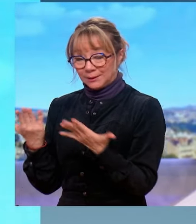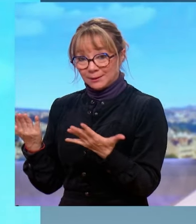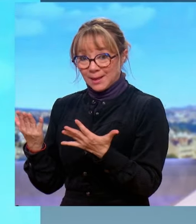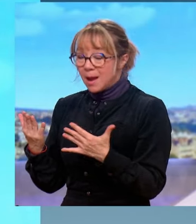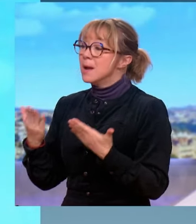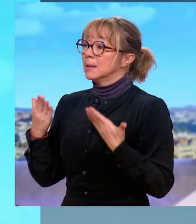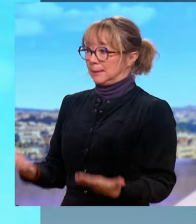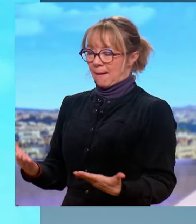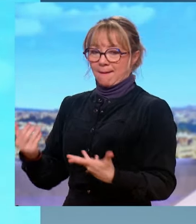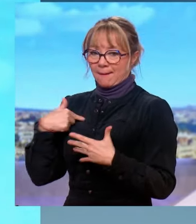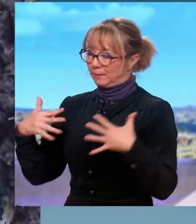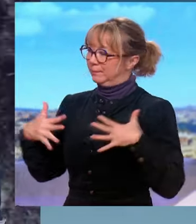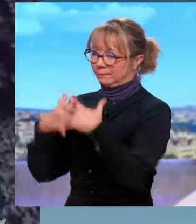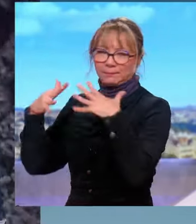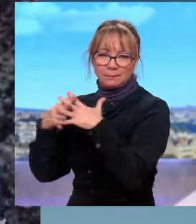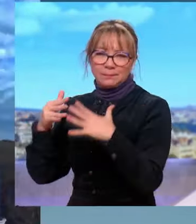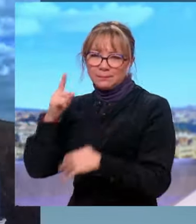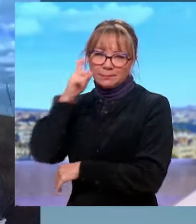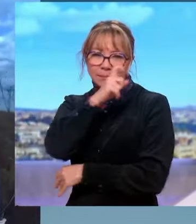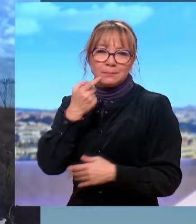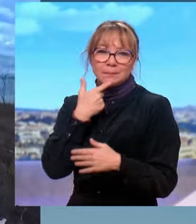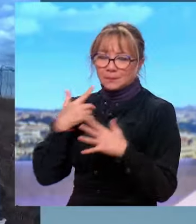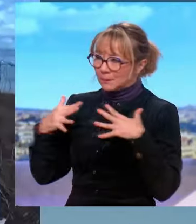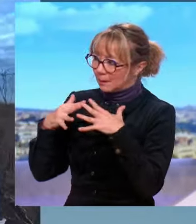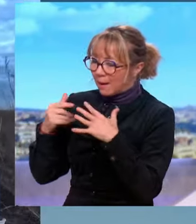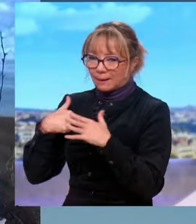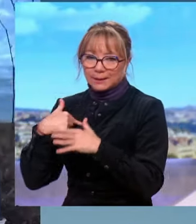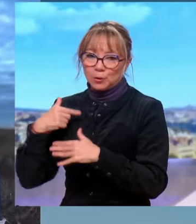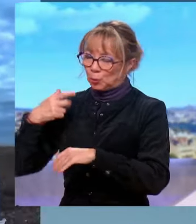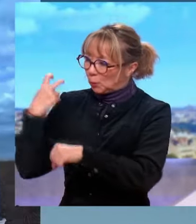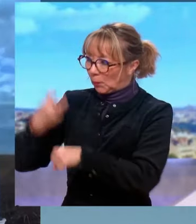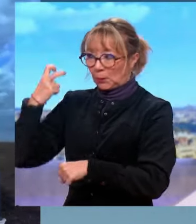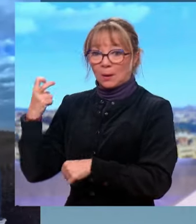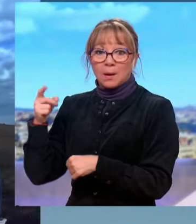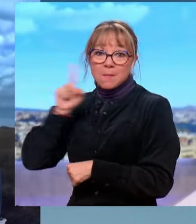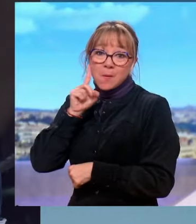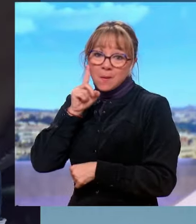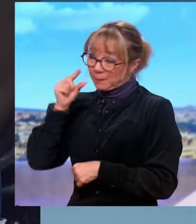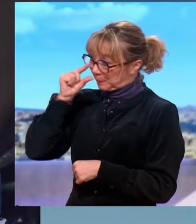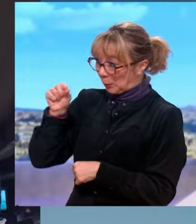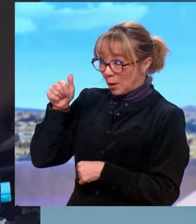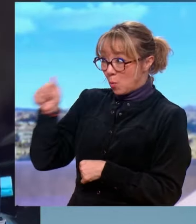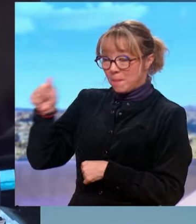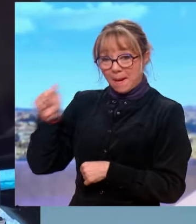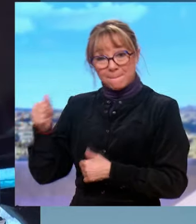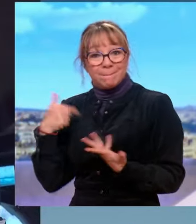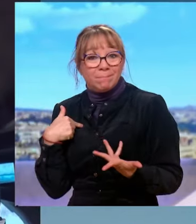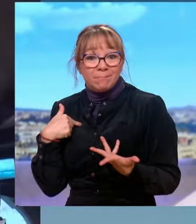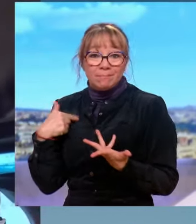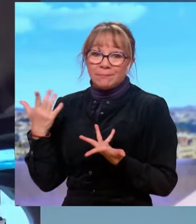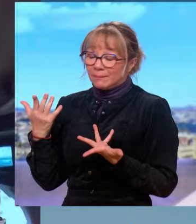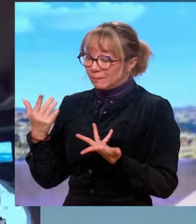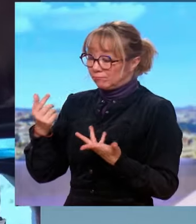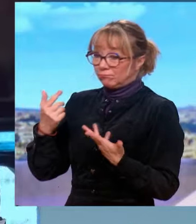Ukrainiens sur le terrain, parce que cette guerre est extrêmement dure, parce que Vladimir Poutine n'a aucune considération pour la vie humaine et qu'il envoie ses soldats à la mort